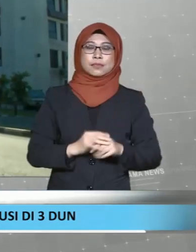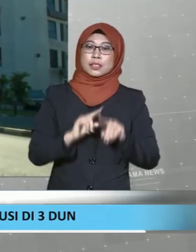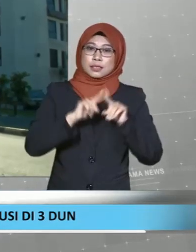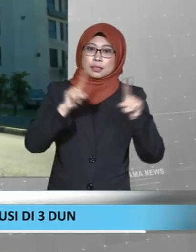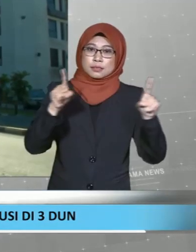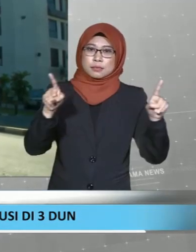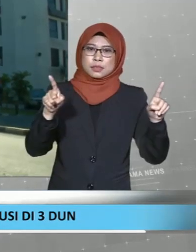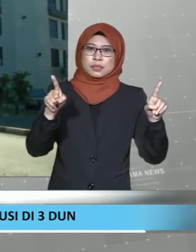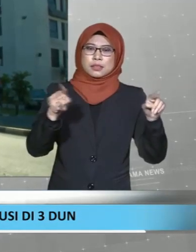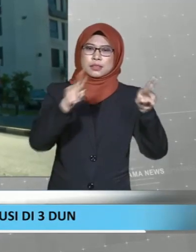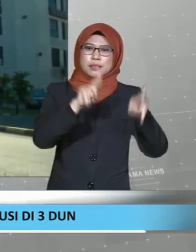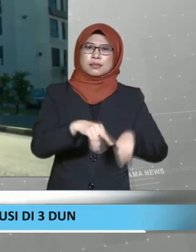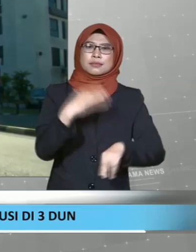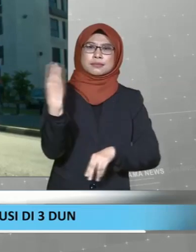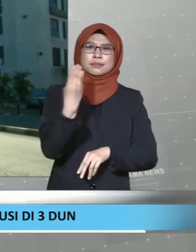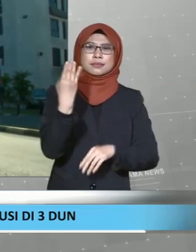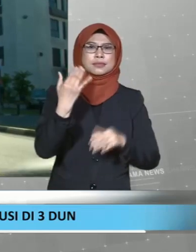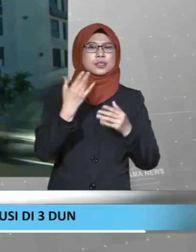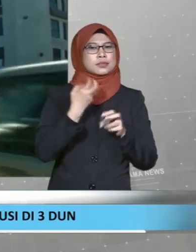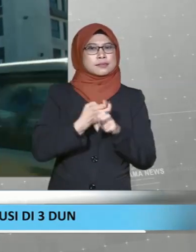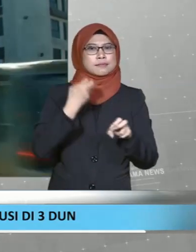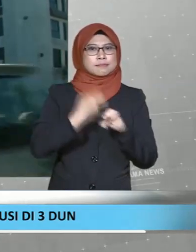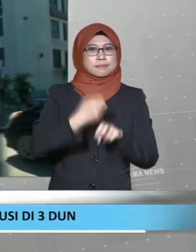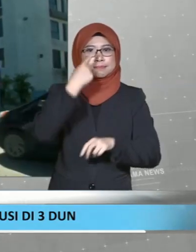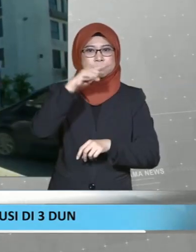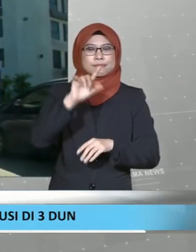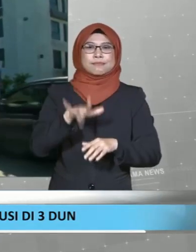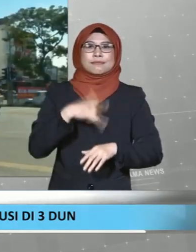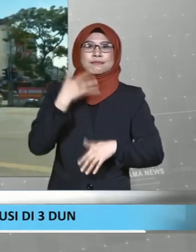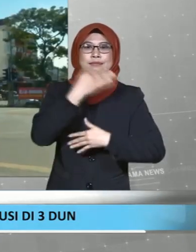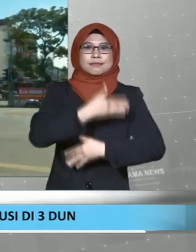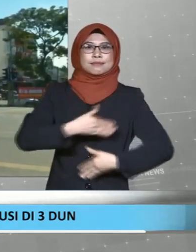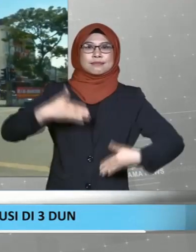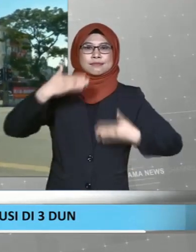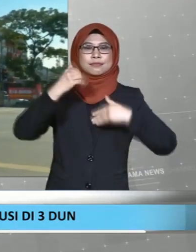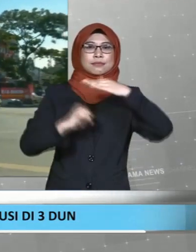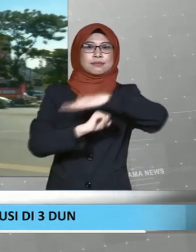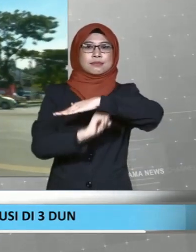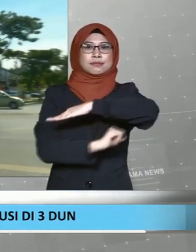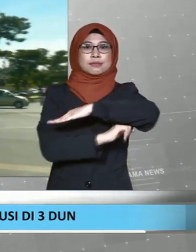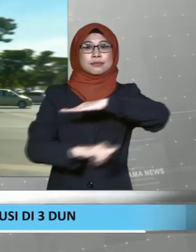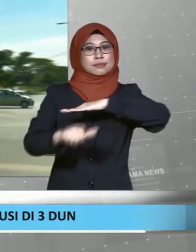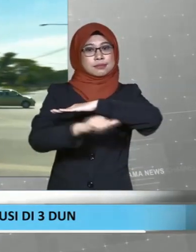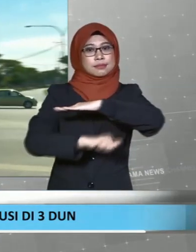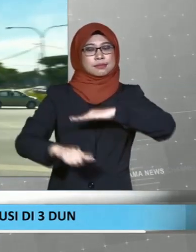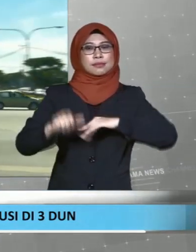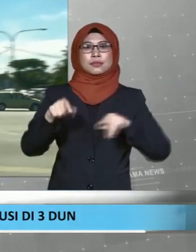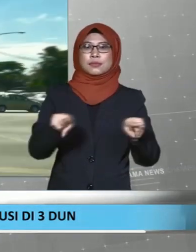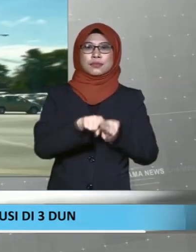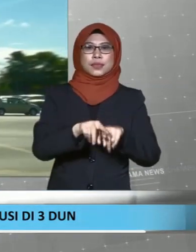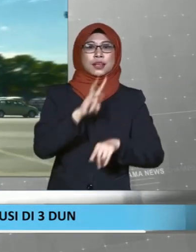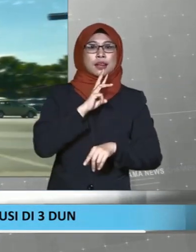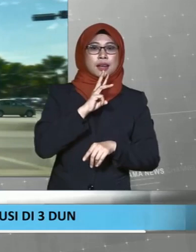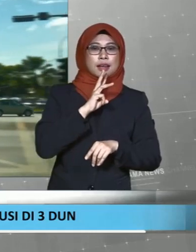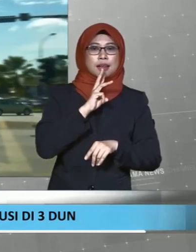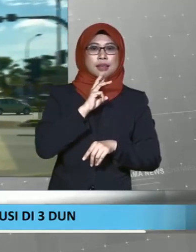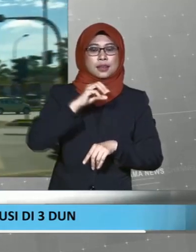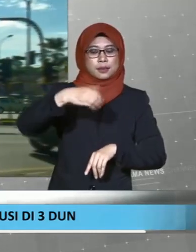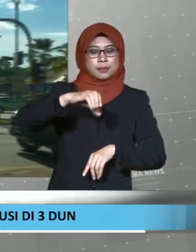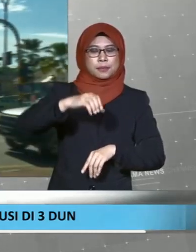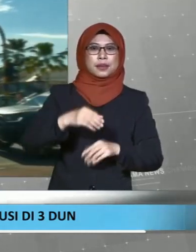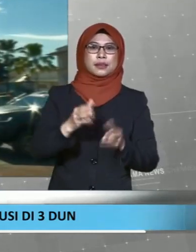Namun mendakwa rakyat biasa masih sukar untuk merasai nikmat infrastruktur asas seperti air paip bersih,